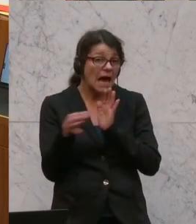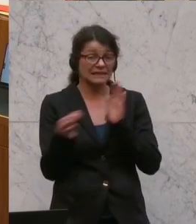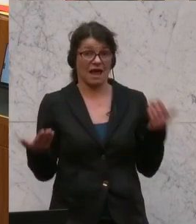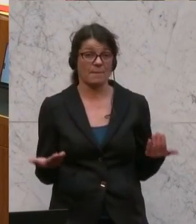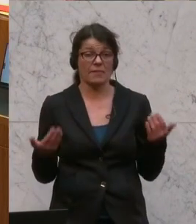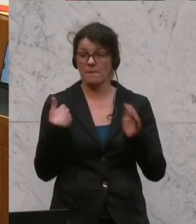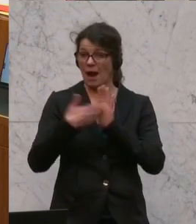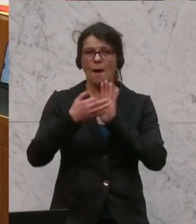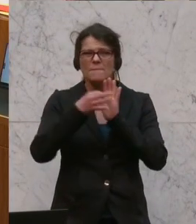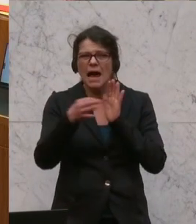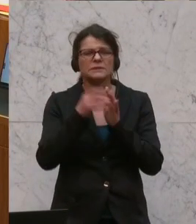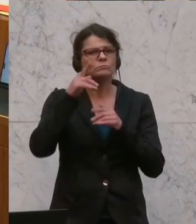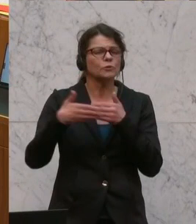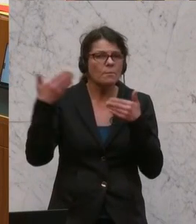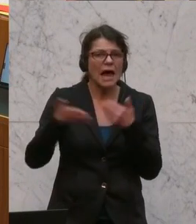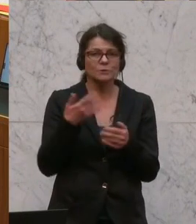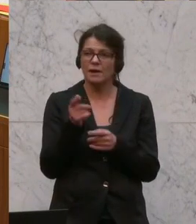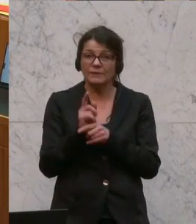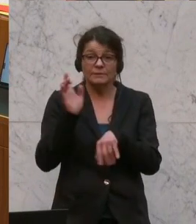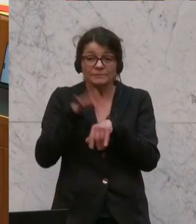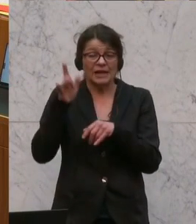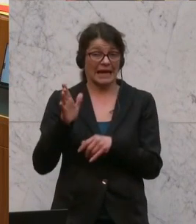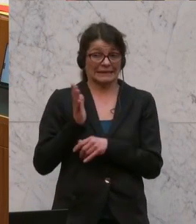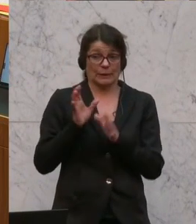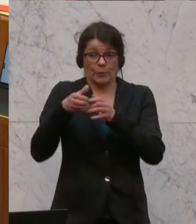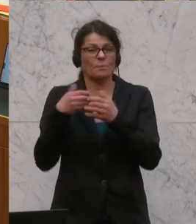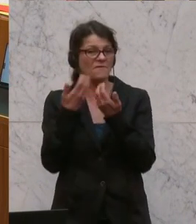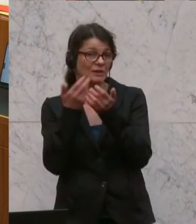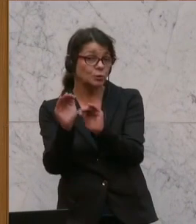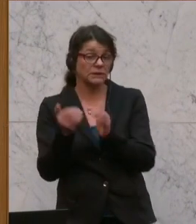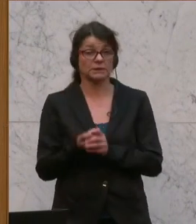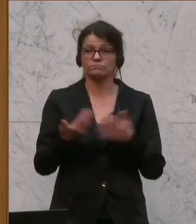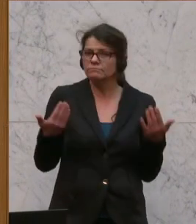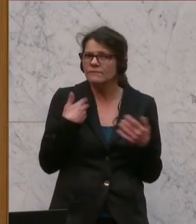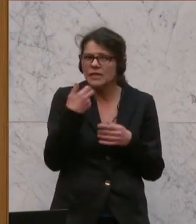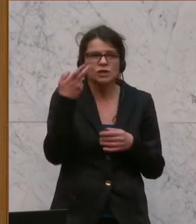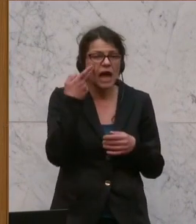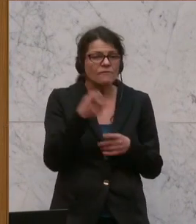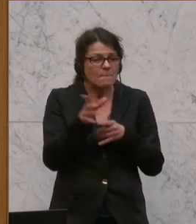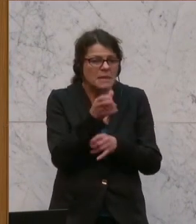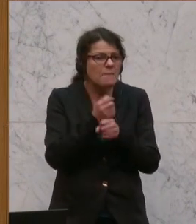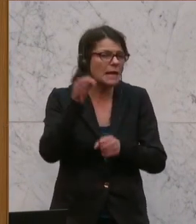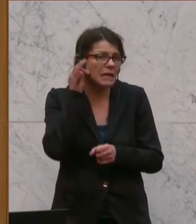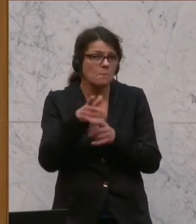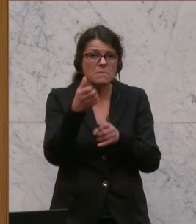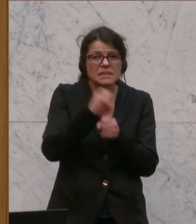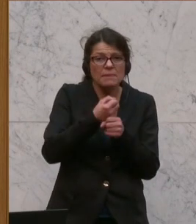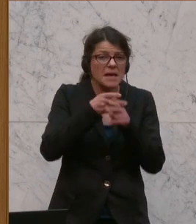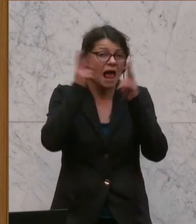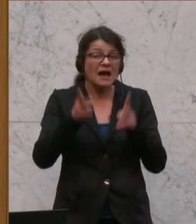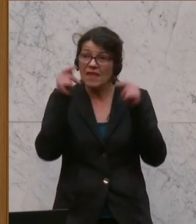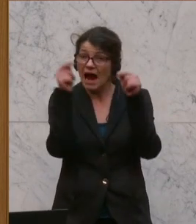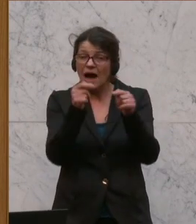wurden Maßnahmen gesetzt, um eben beispielsweise vulnerable Gruppen eben zu schützen, um dafür zu sorgen, dass eben die Mitarbeiterinnen und Mitarbeiter in den